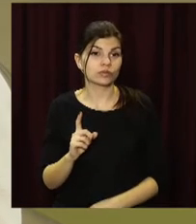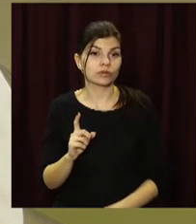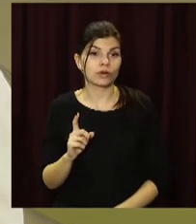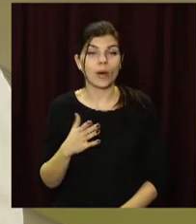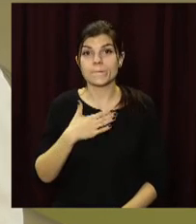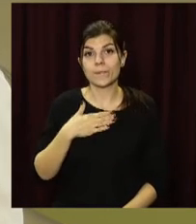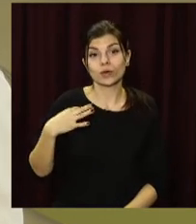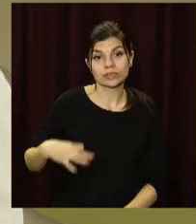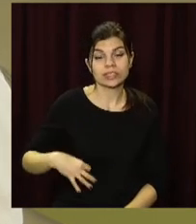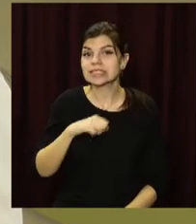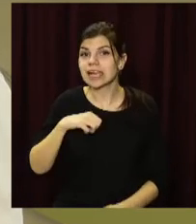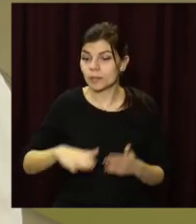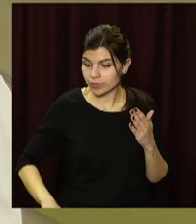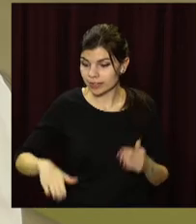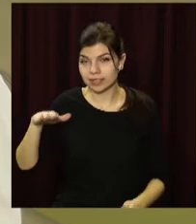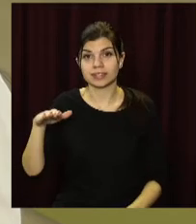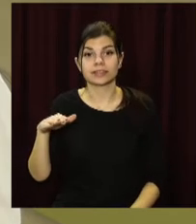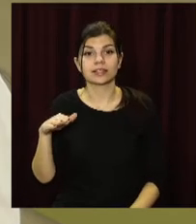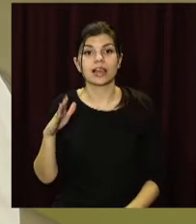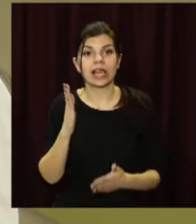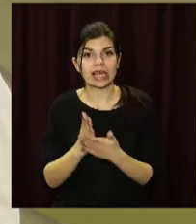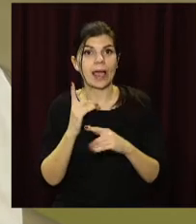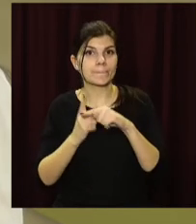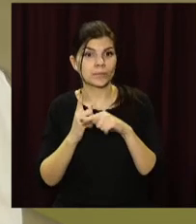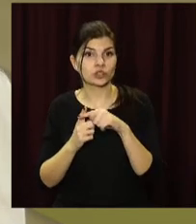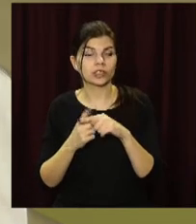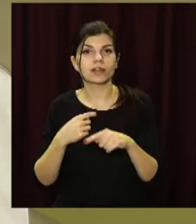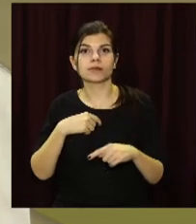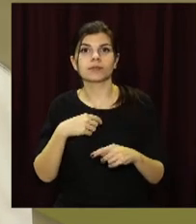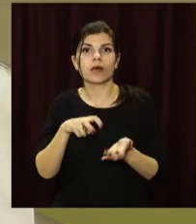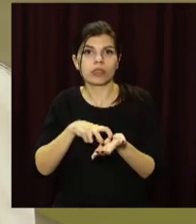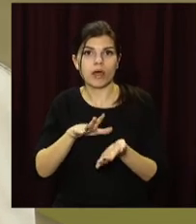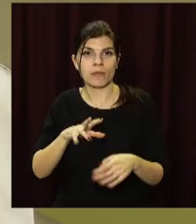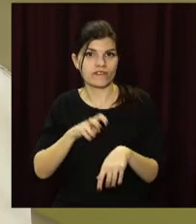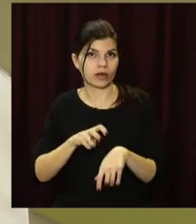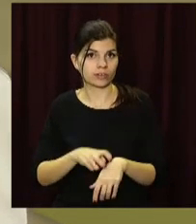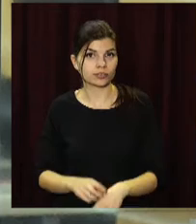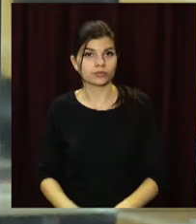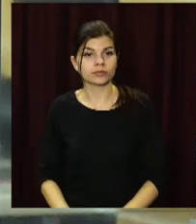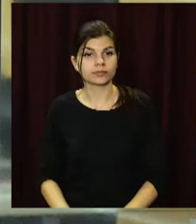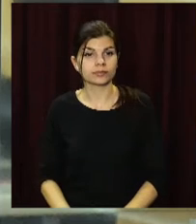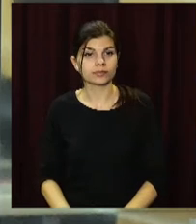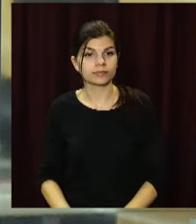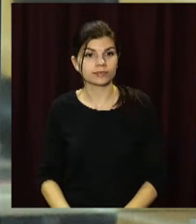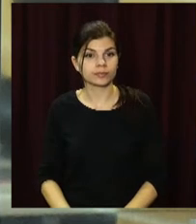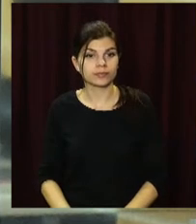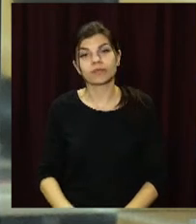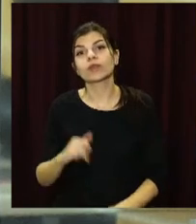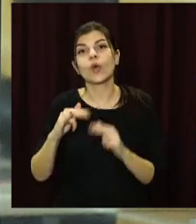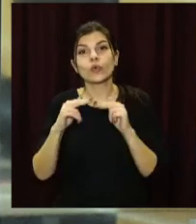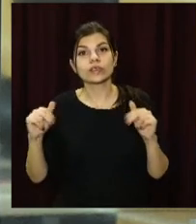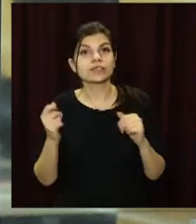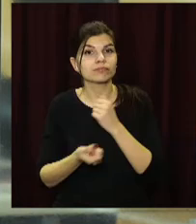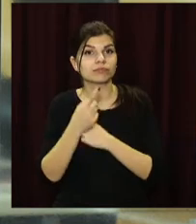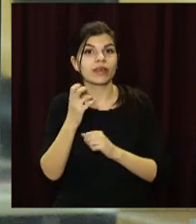мого сина з самого дитинства є позитивне враження у стоматології. У Дніпрі з